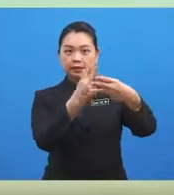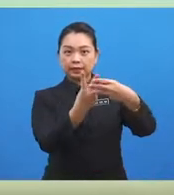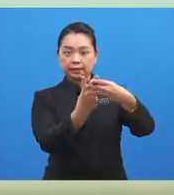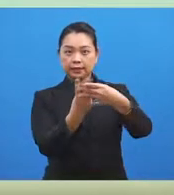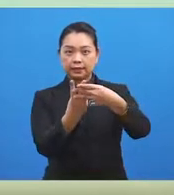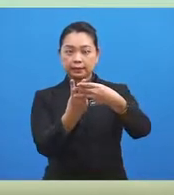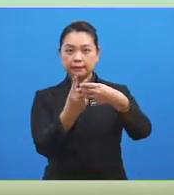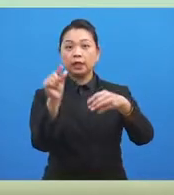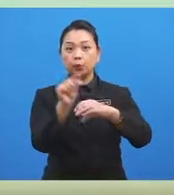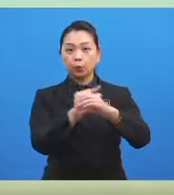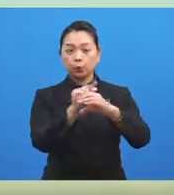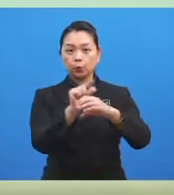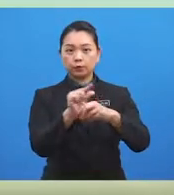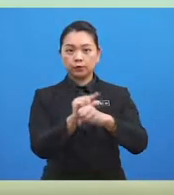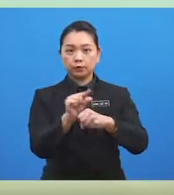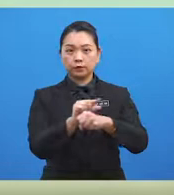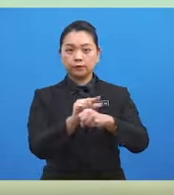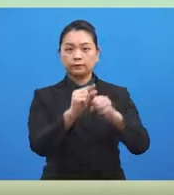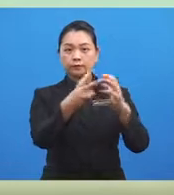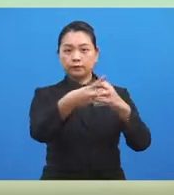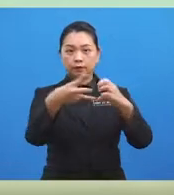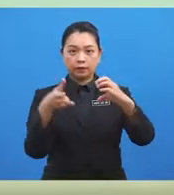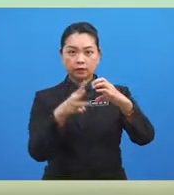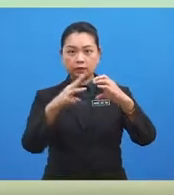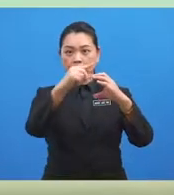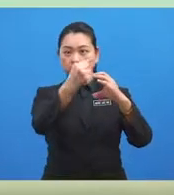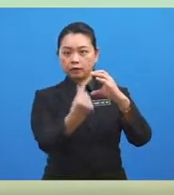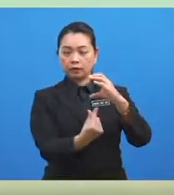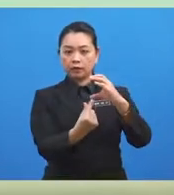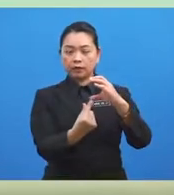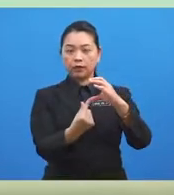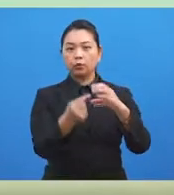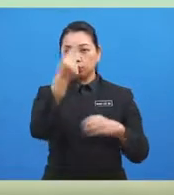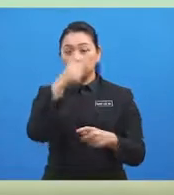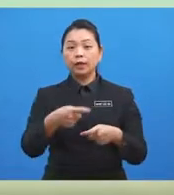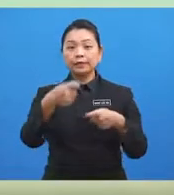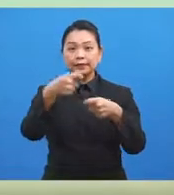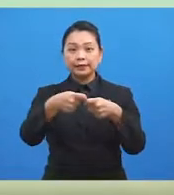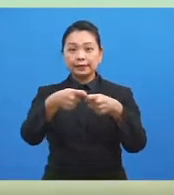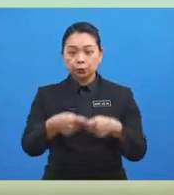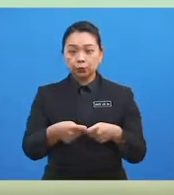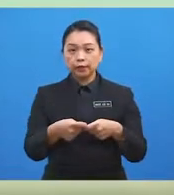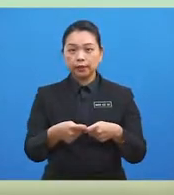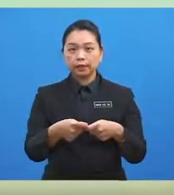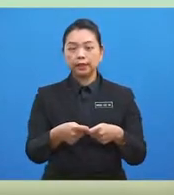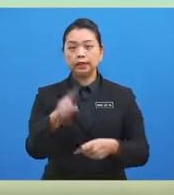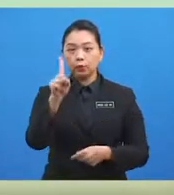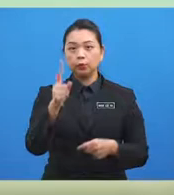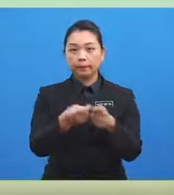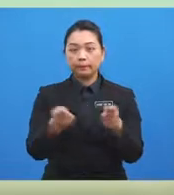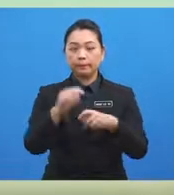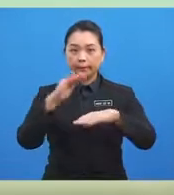longitude digunakan untuk menentukan kedudukan sesuatu tempat pada